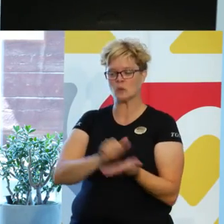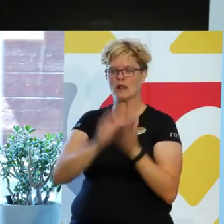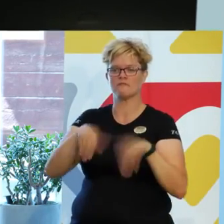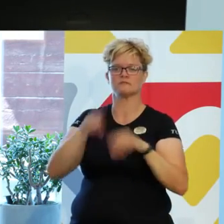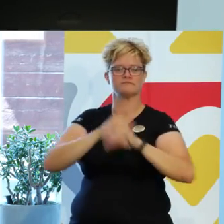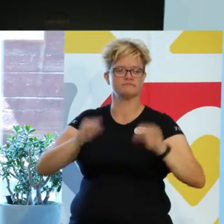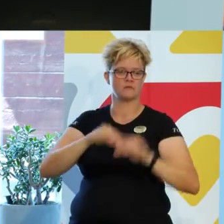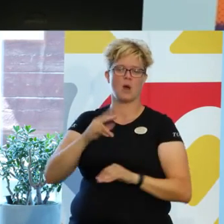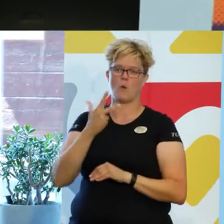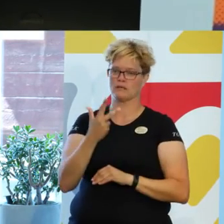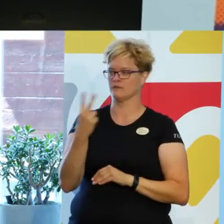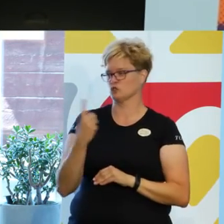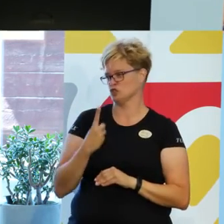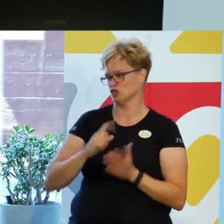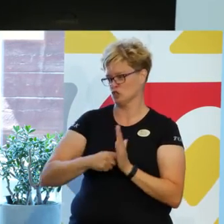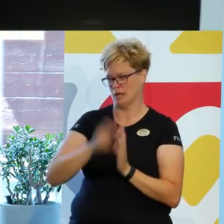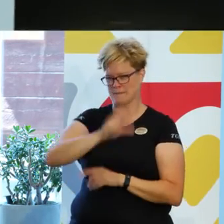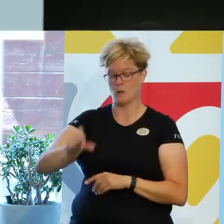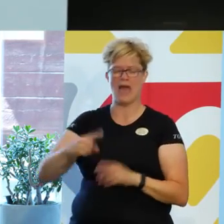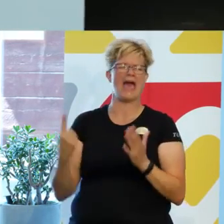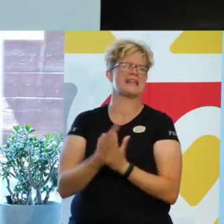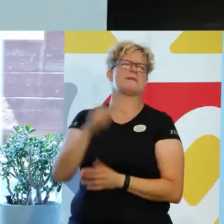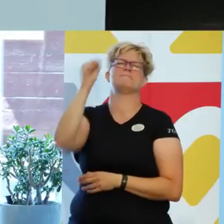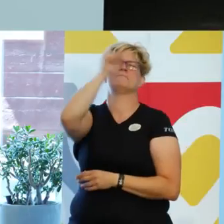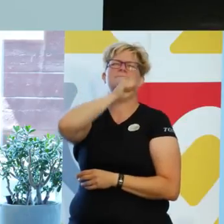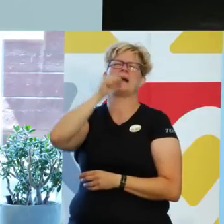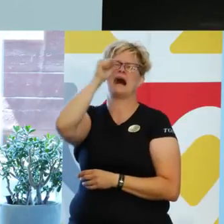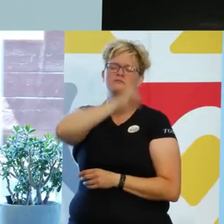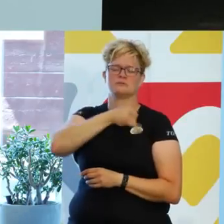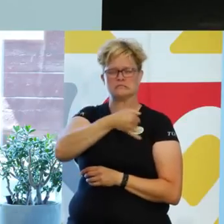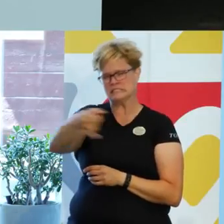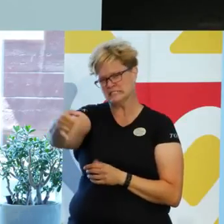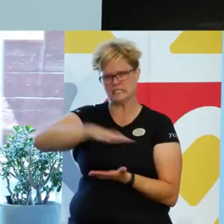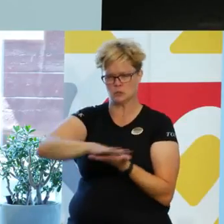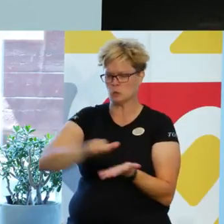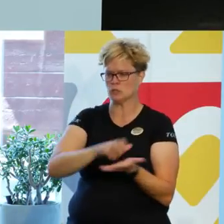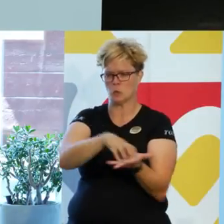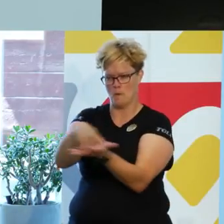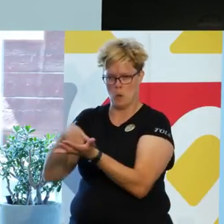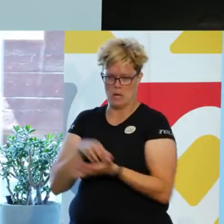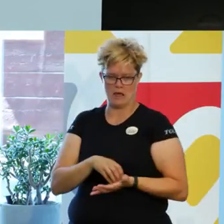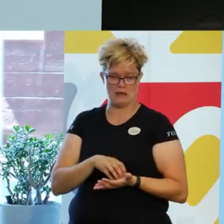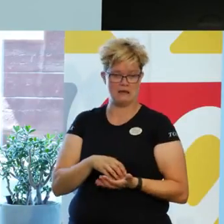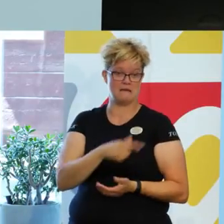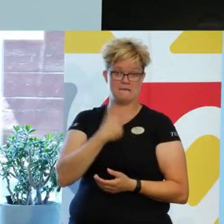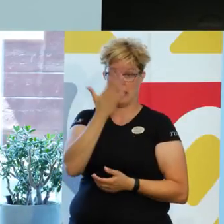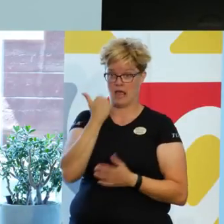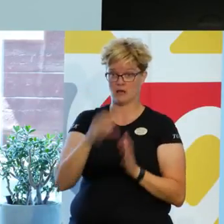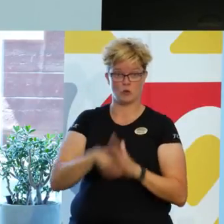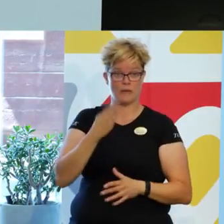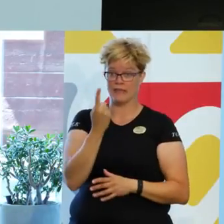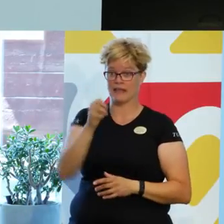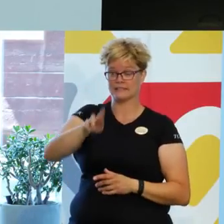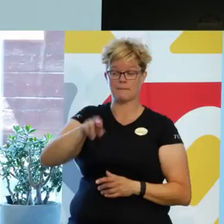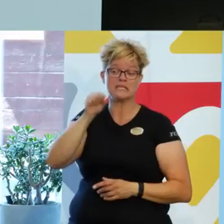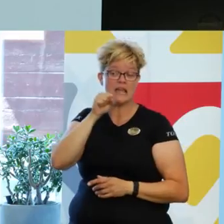82 nyckelpersoner. Det händer massor i de skånska kommunerna. Vi kan ta ett exempel,